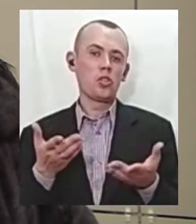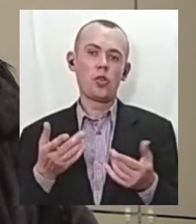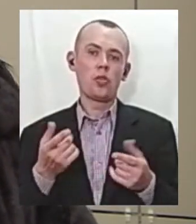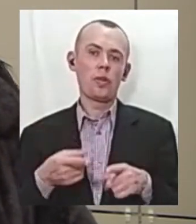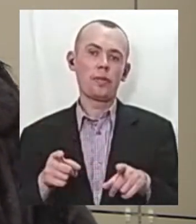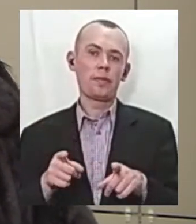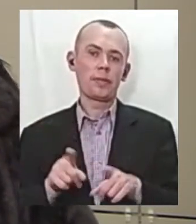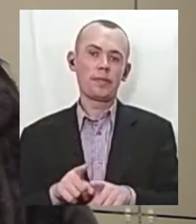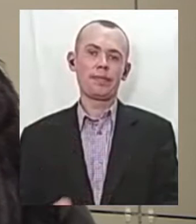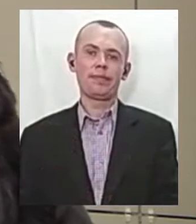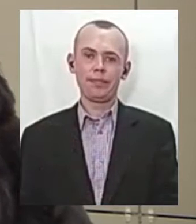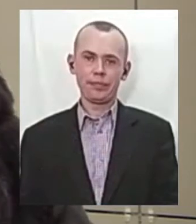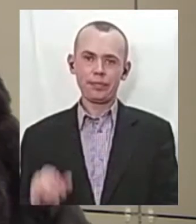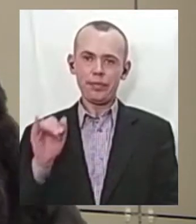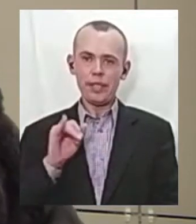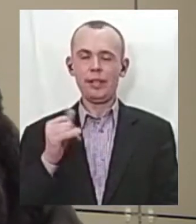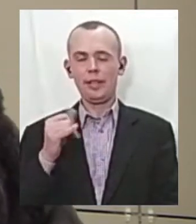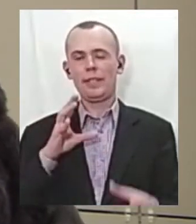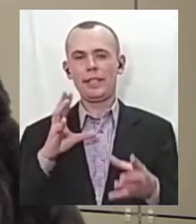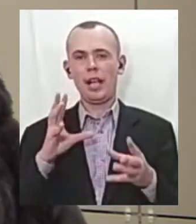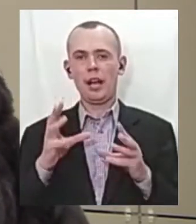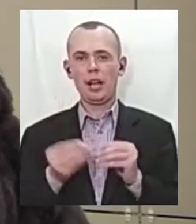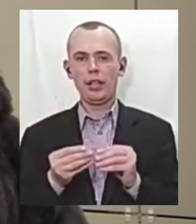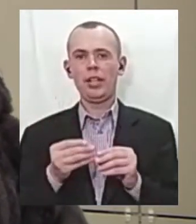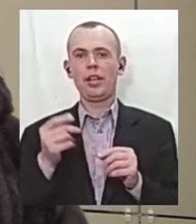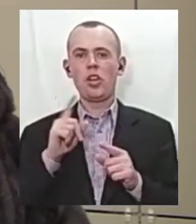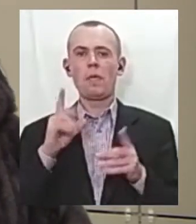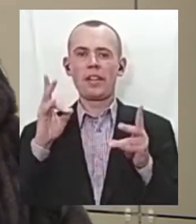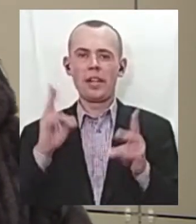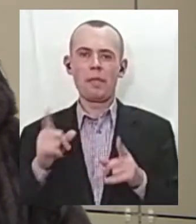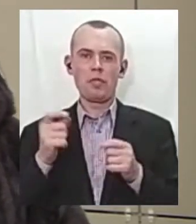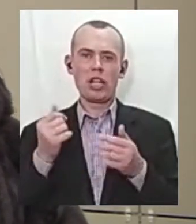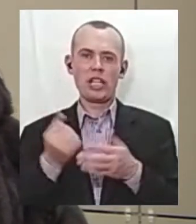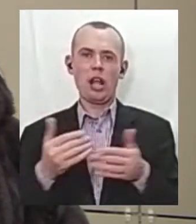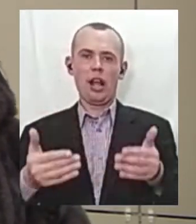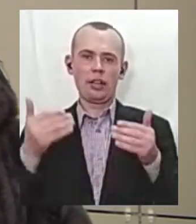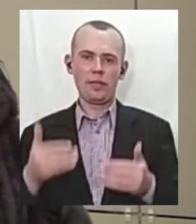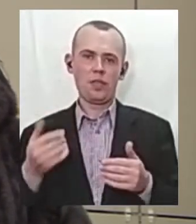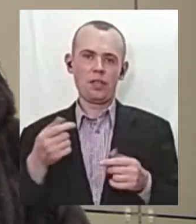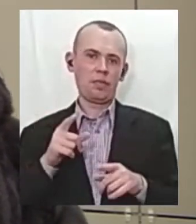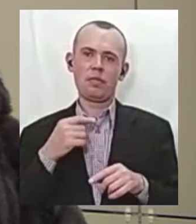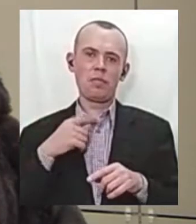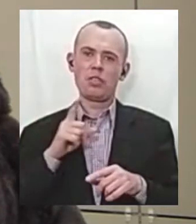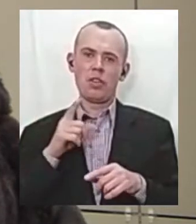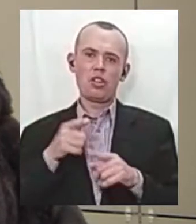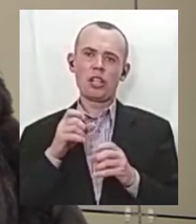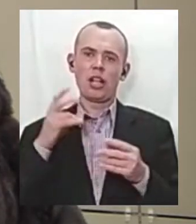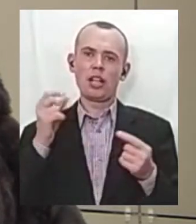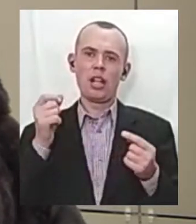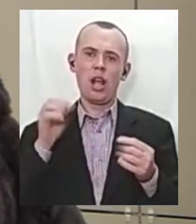встановила і причину виникнення пожежі, і, окрім того, встановила всі ті